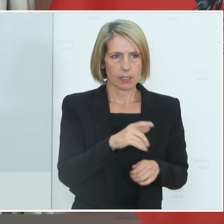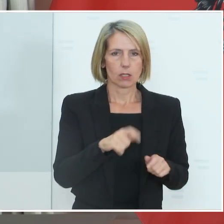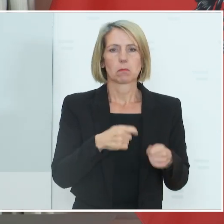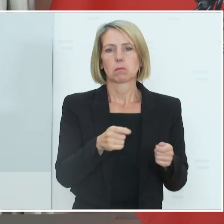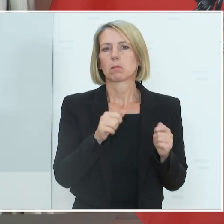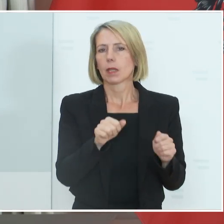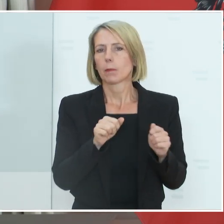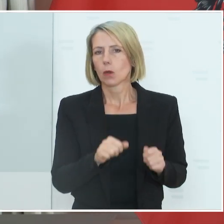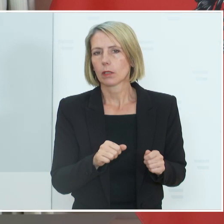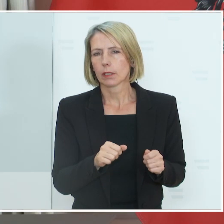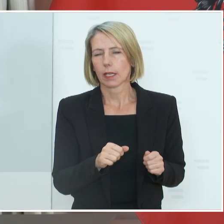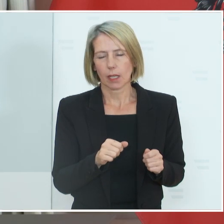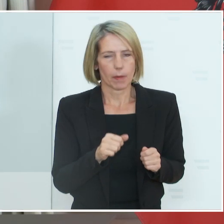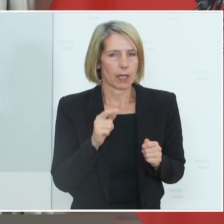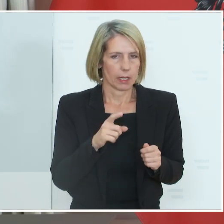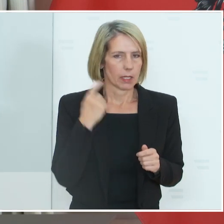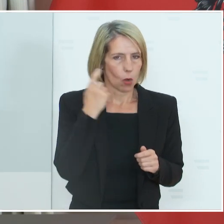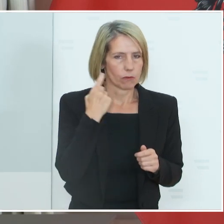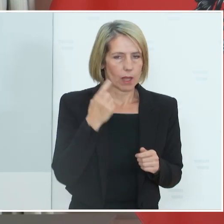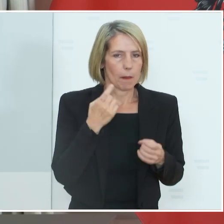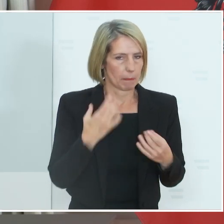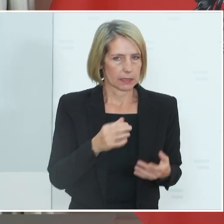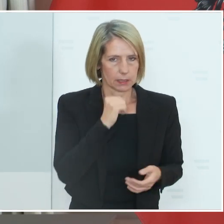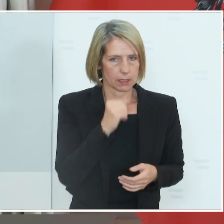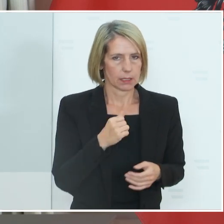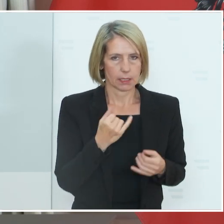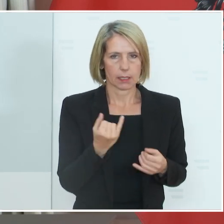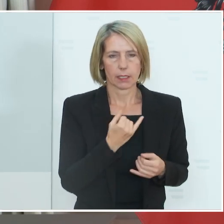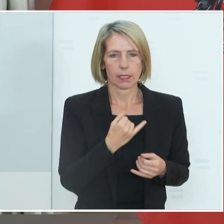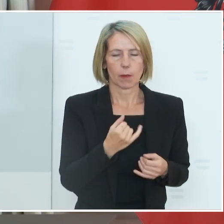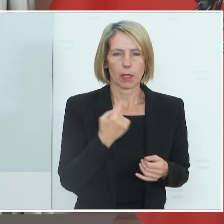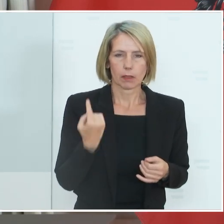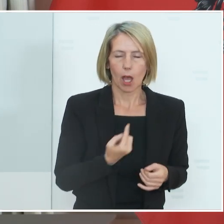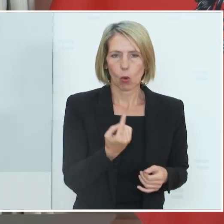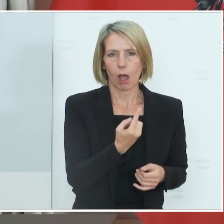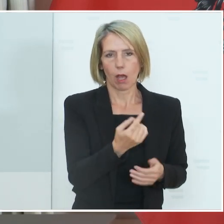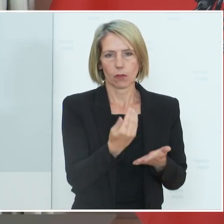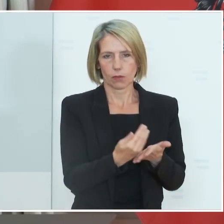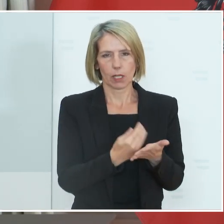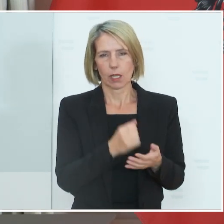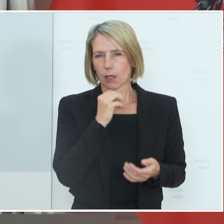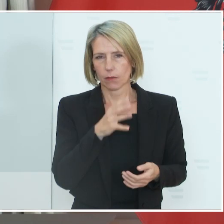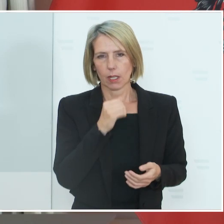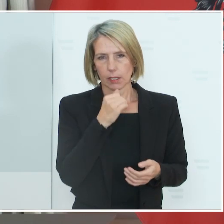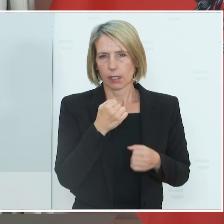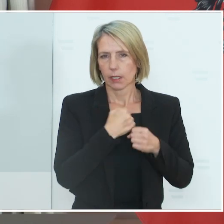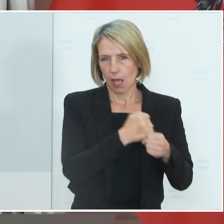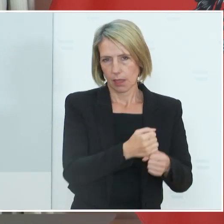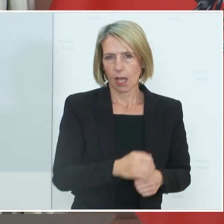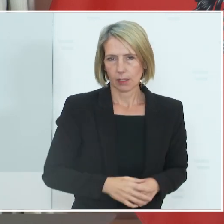– nicht, dass sich jemand beharrlich weigert, sich an die Regeln überhaupt zu halten. Da